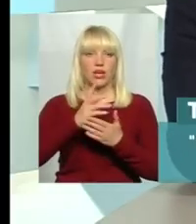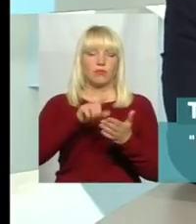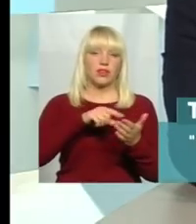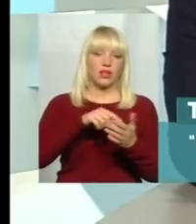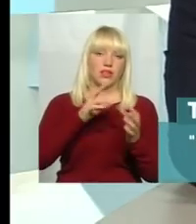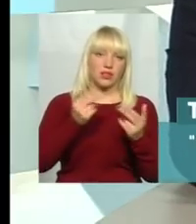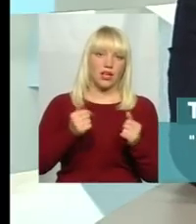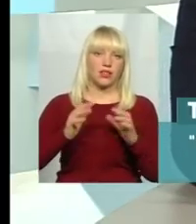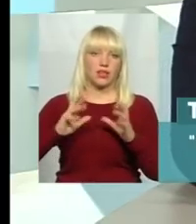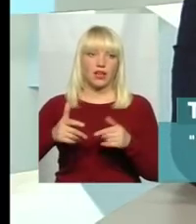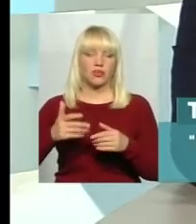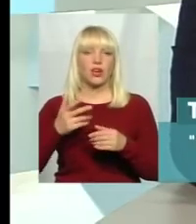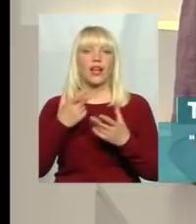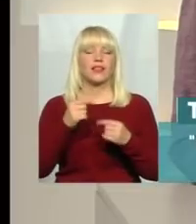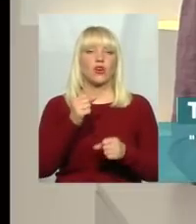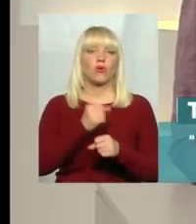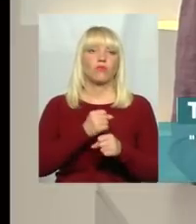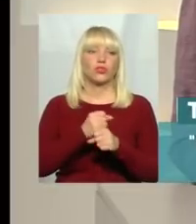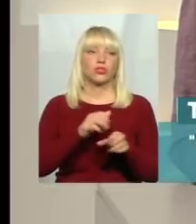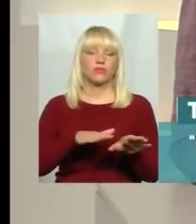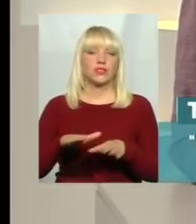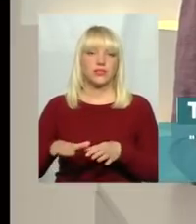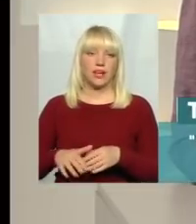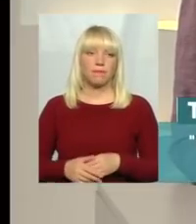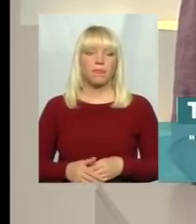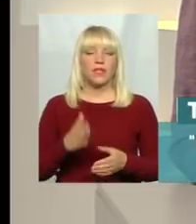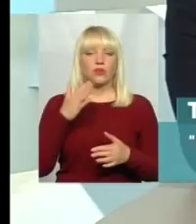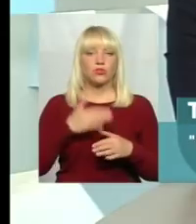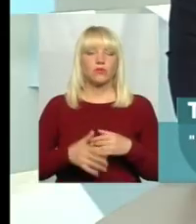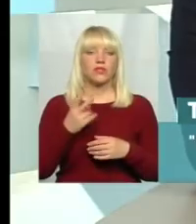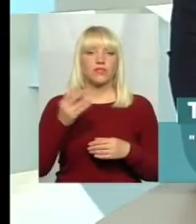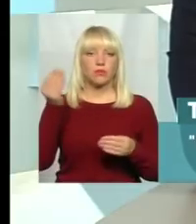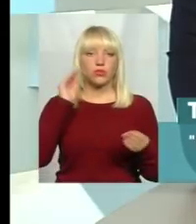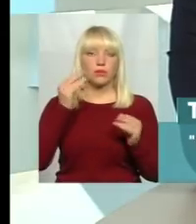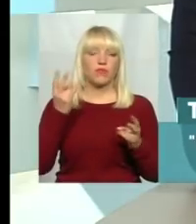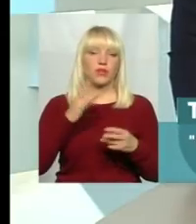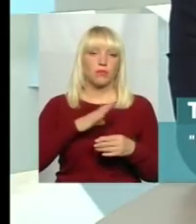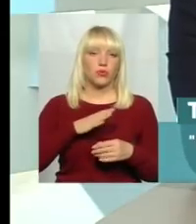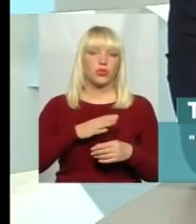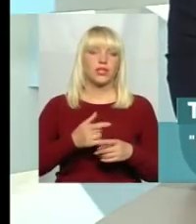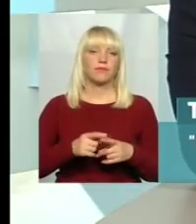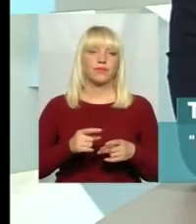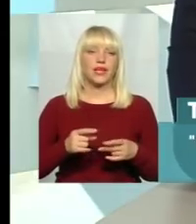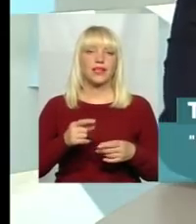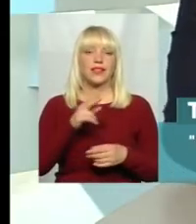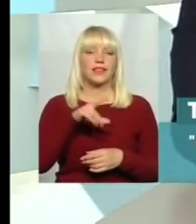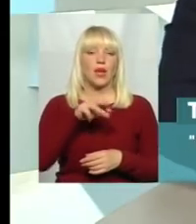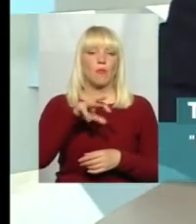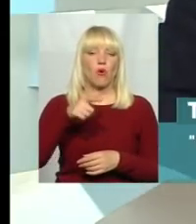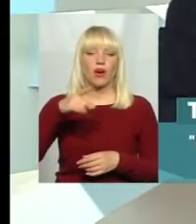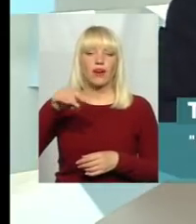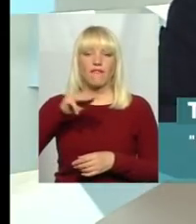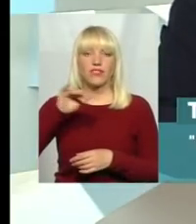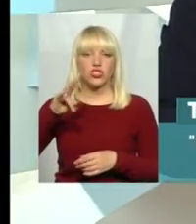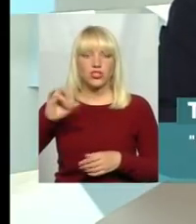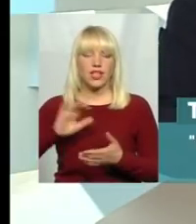там, трактора, да, те, а де робочі місця? Ви розумієте, дві позиції повинні бути. Повинна бути демографічна ситуація і робочі місця. Тому що створення